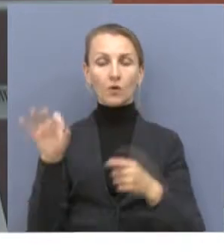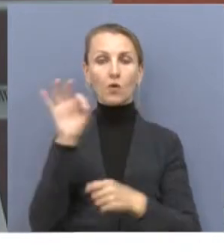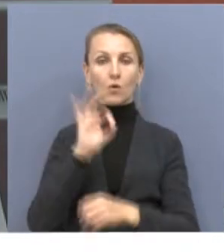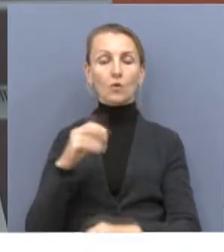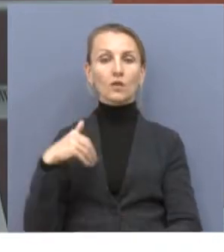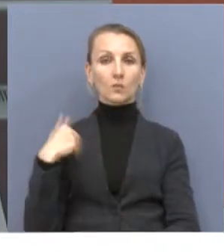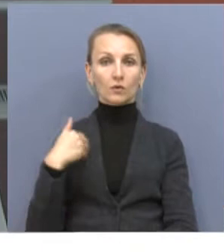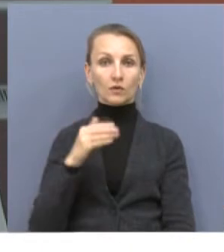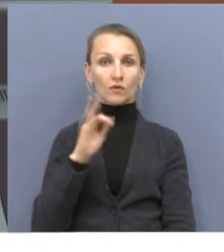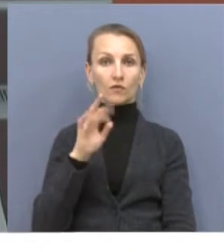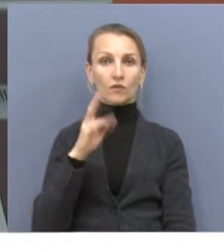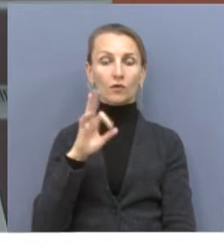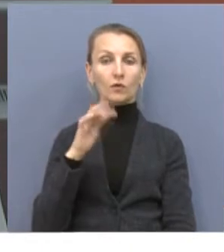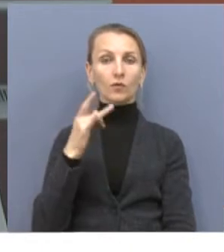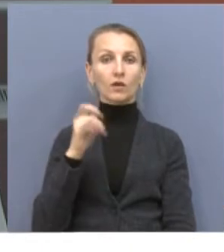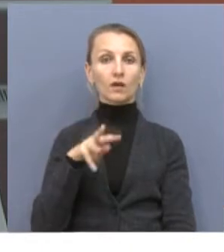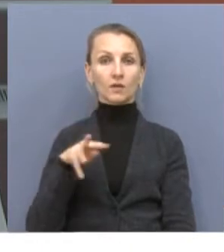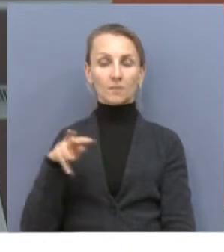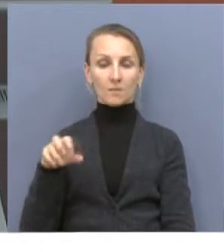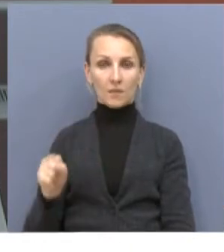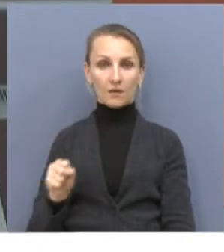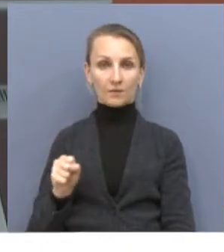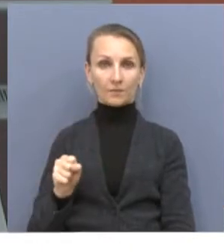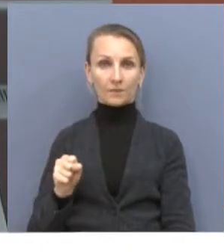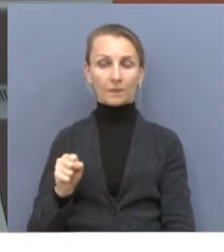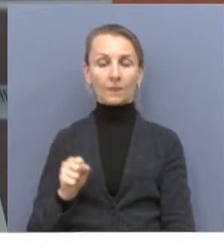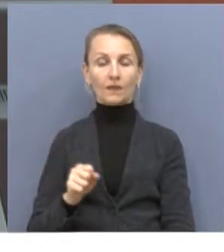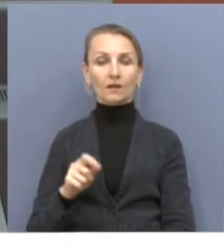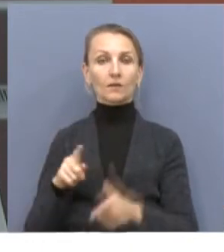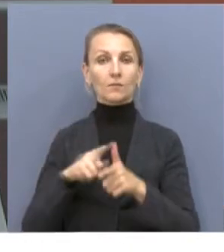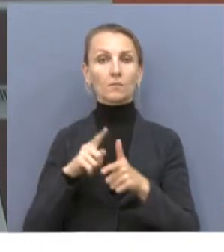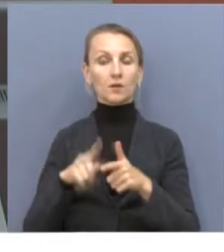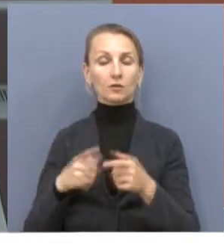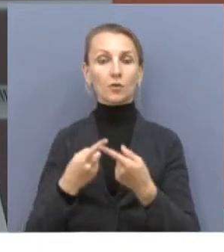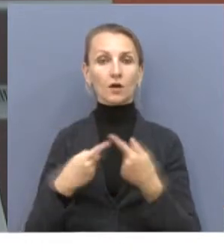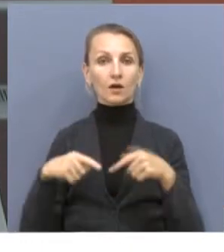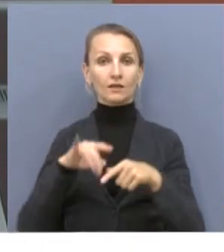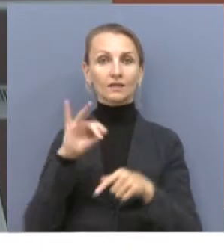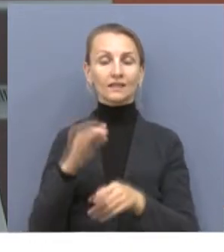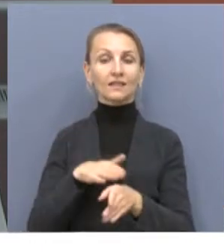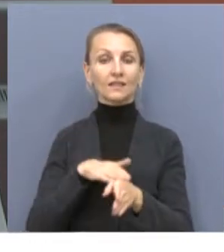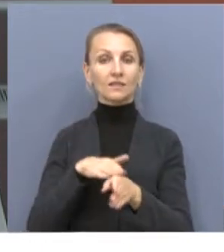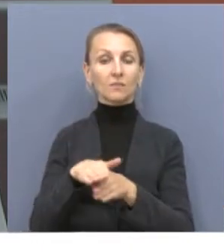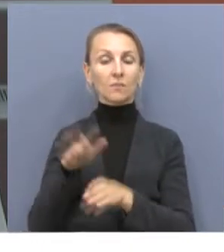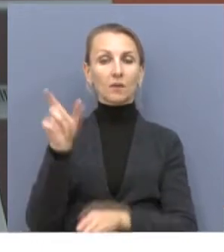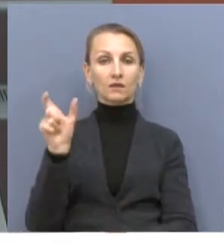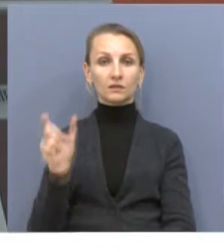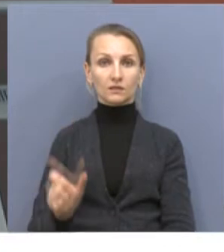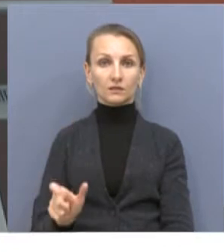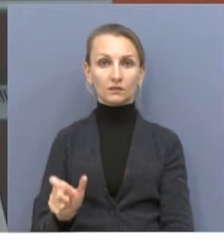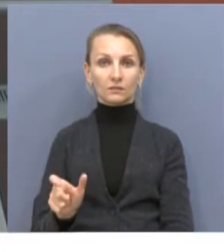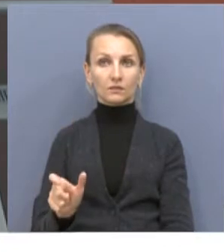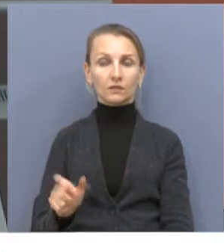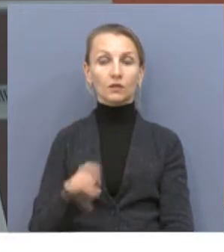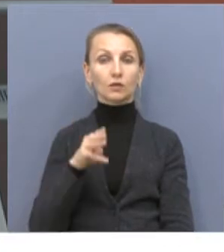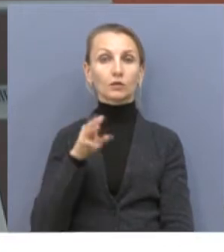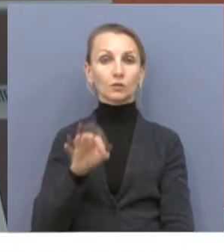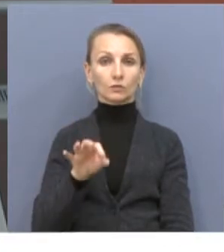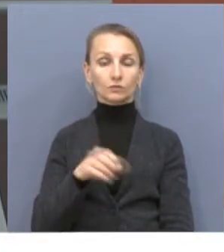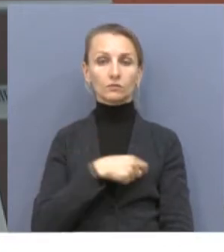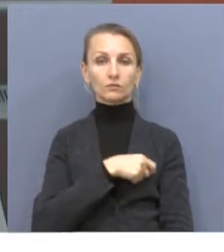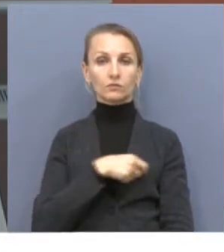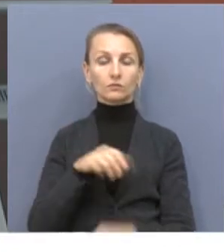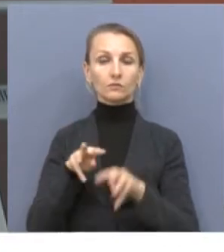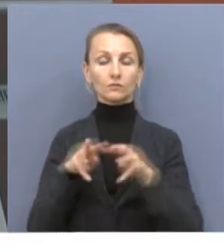фонограммы была размыта между организатором и исполнителями, то депутаты